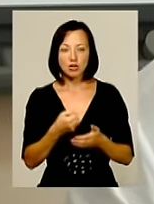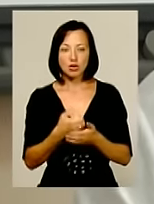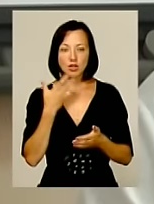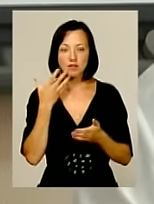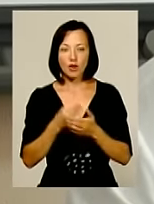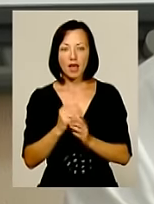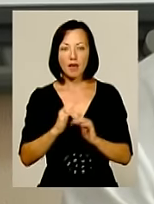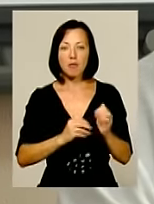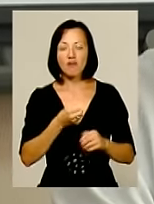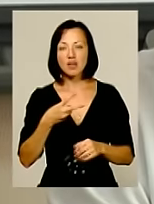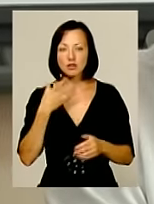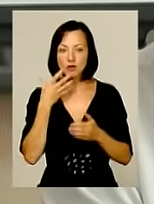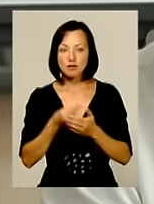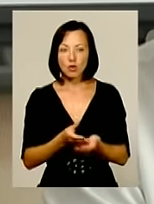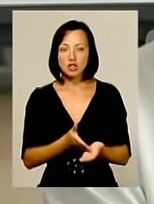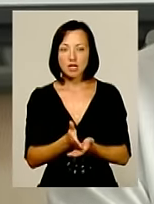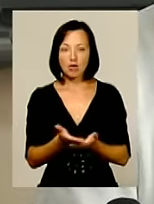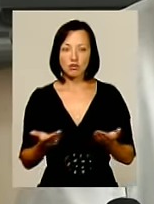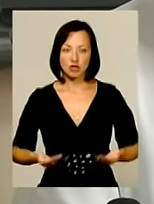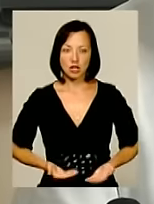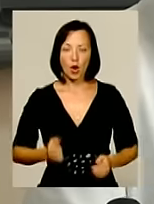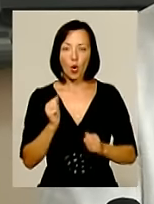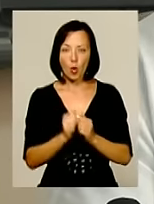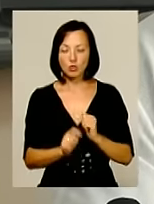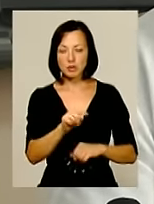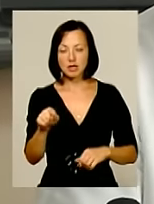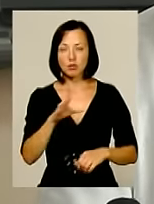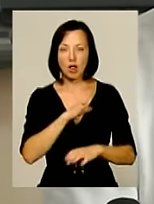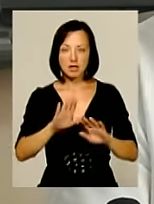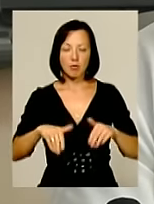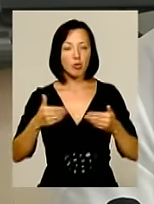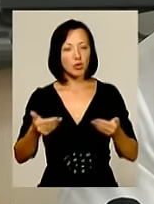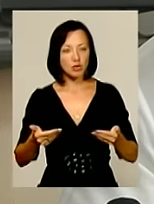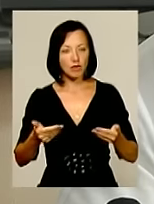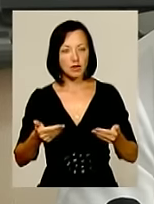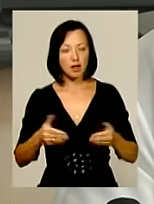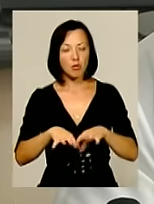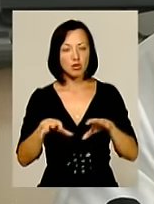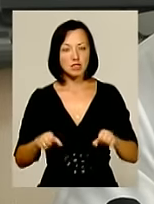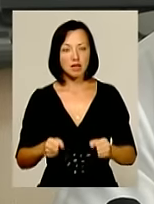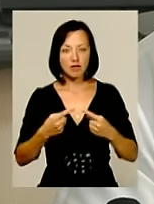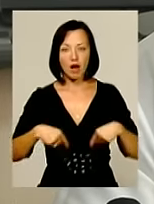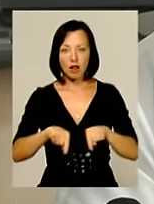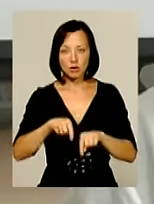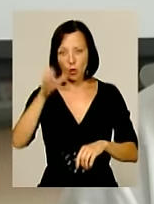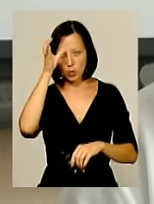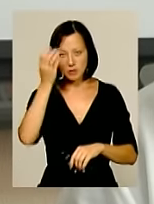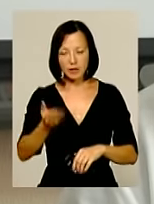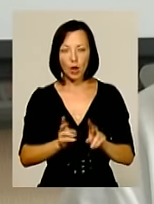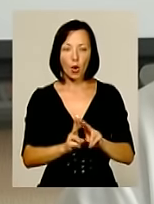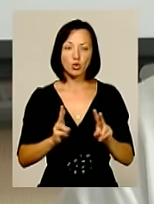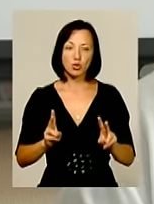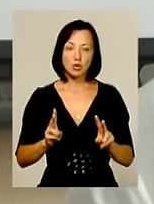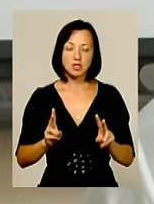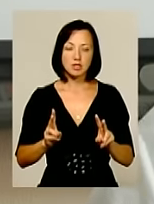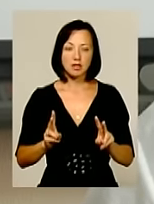своєї професії, до свого шляху в житті. Кожному із них була запропонована посада в галузі освіти. Хтось